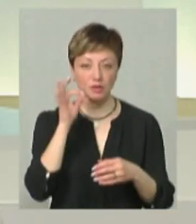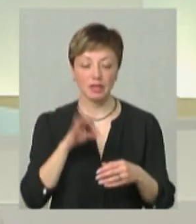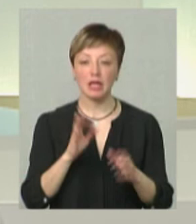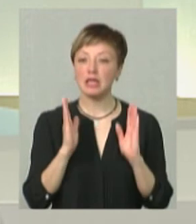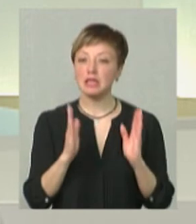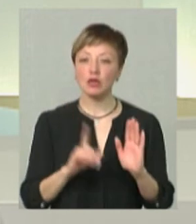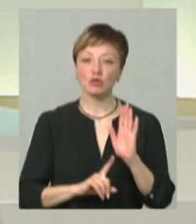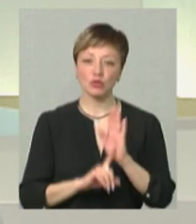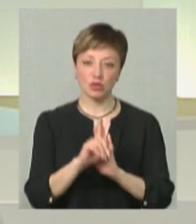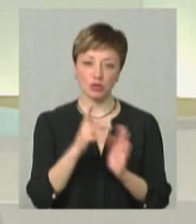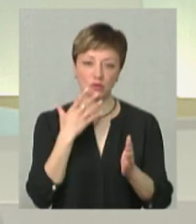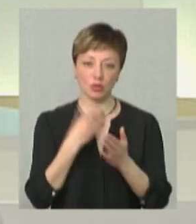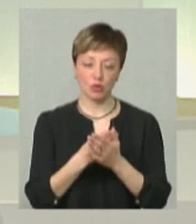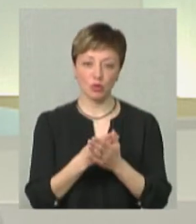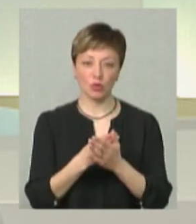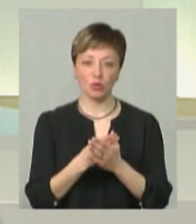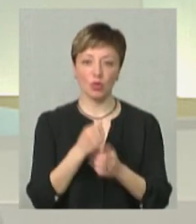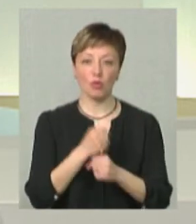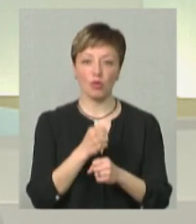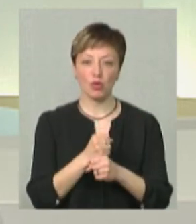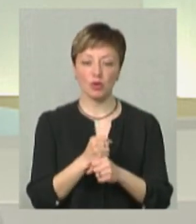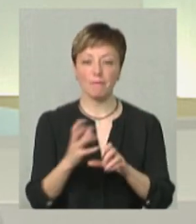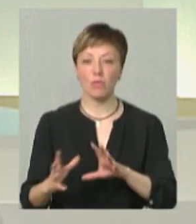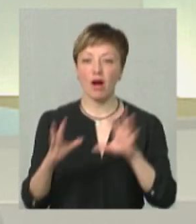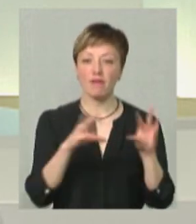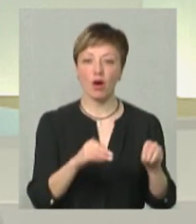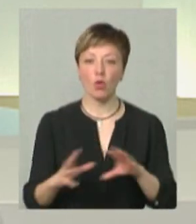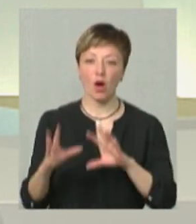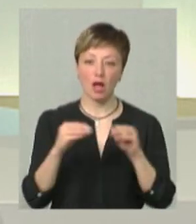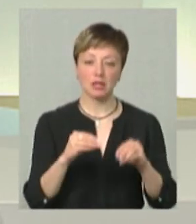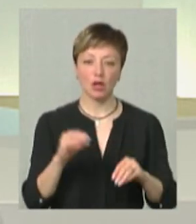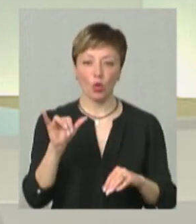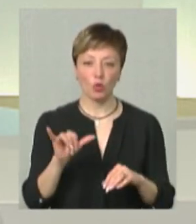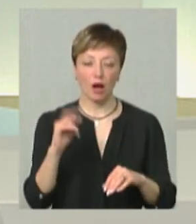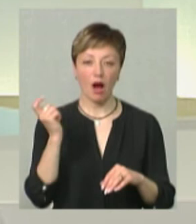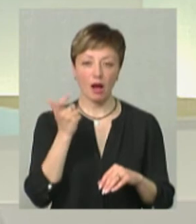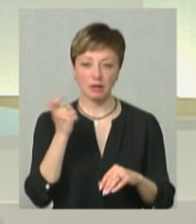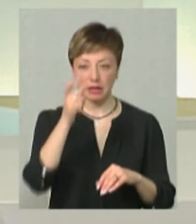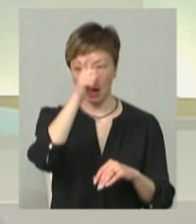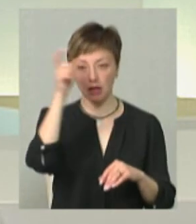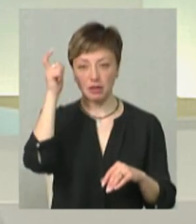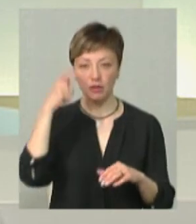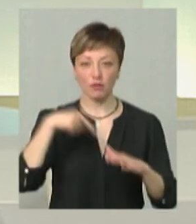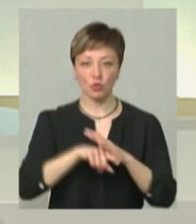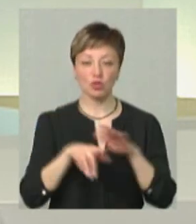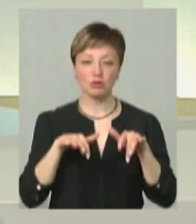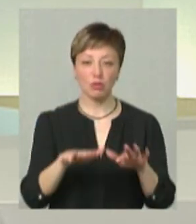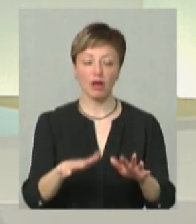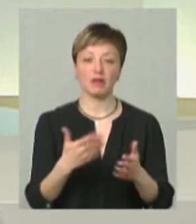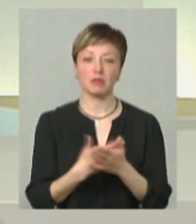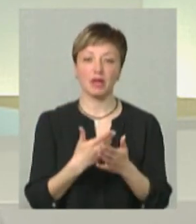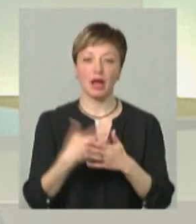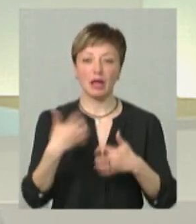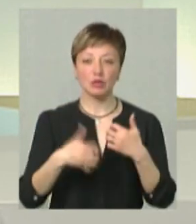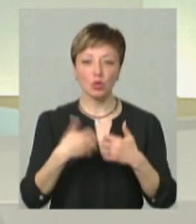тільки розпочали свою роботу по евакуації вузів. Це, наприклад, Харківська академія внутрішніх справ, це, наприклад,